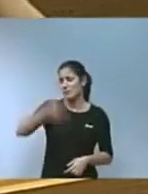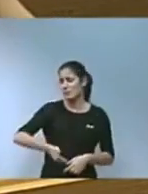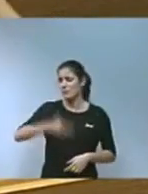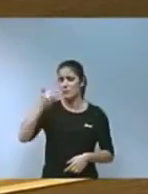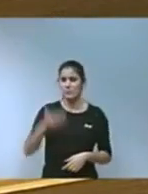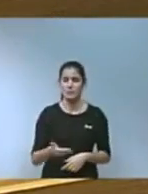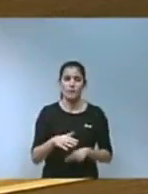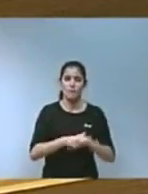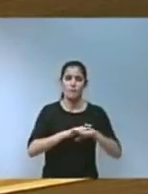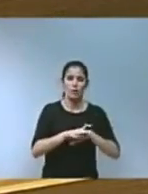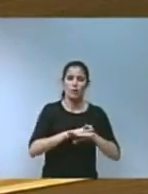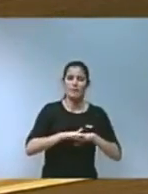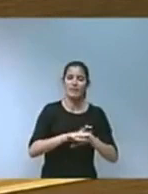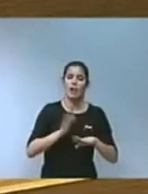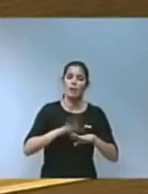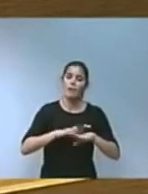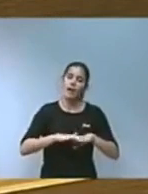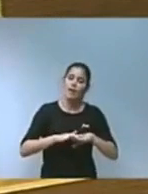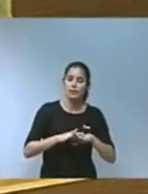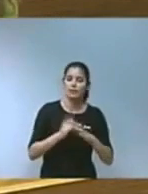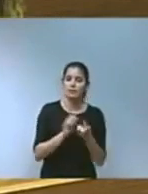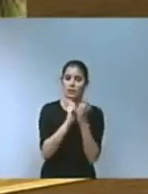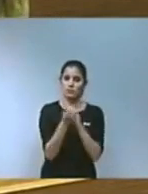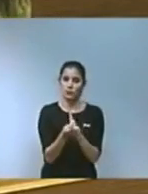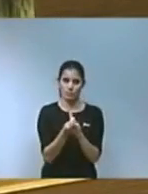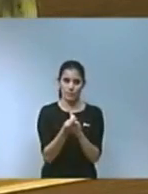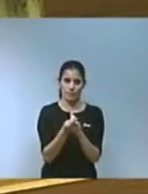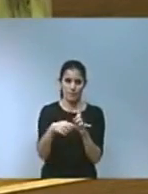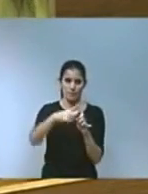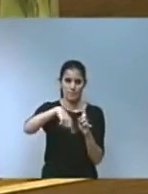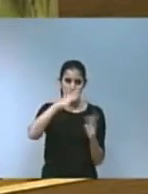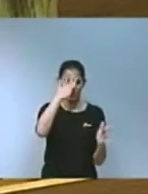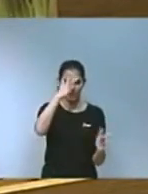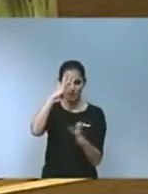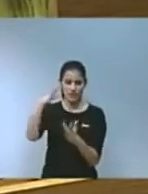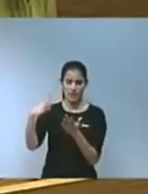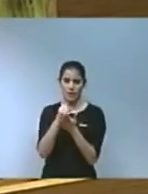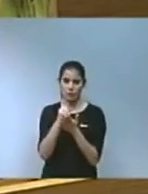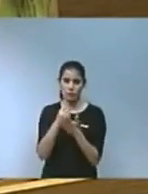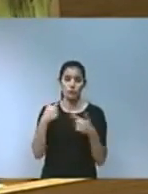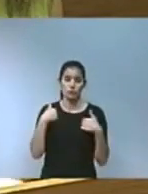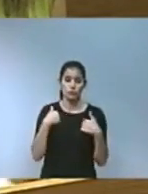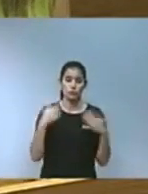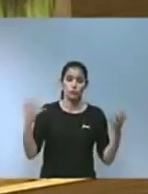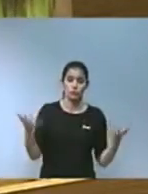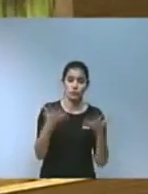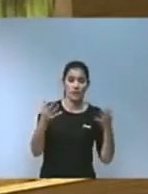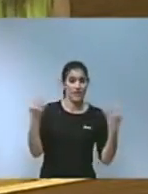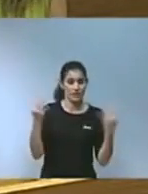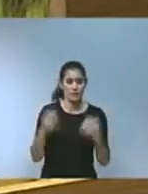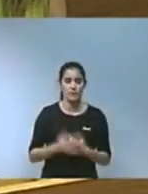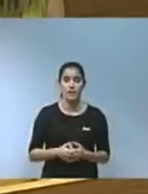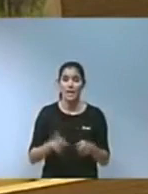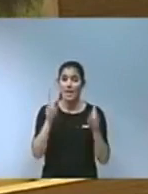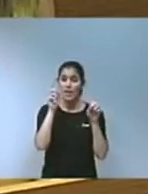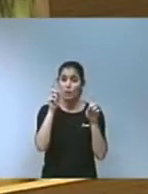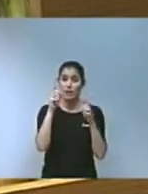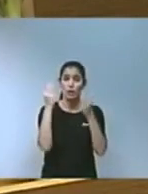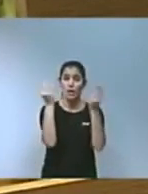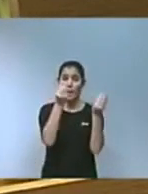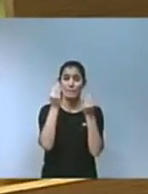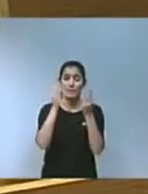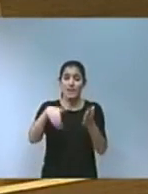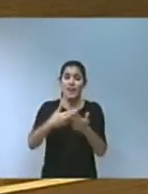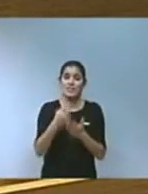processos de transformació que hem de viure i de fet hem de propiciar. L'educació ambiental fins al 2015